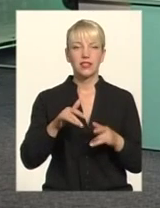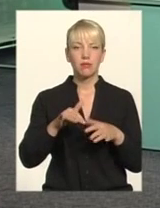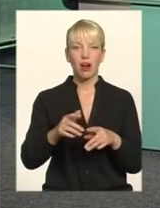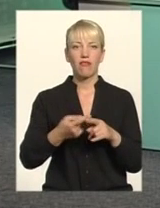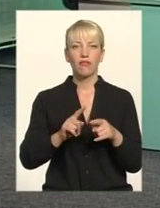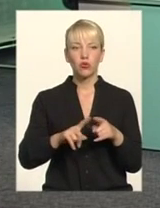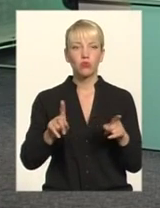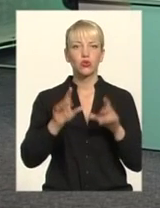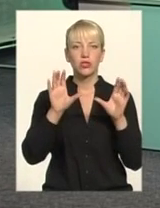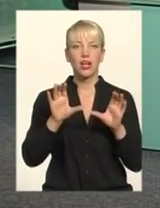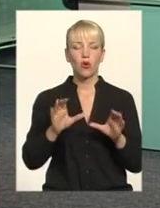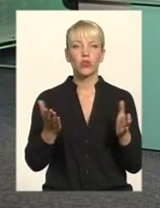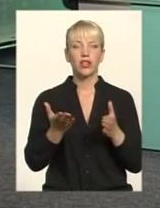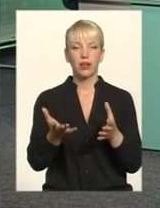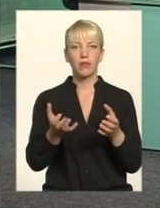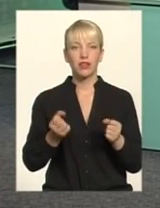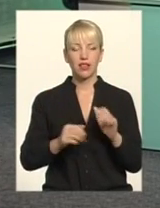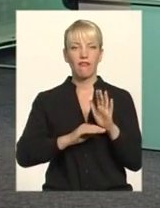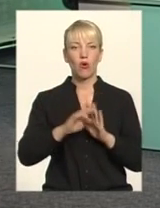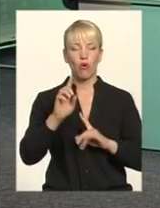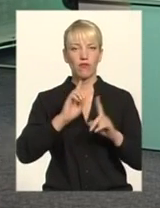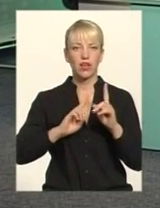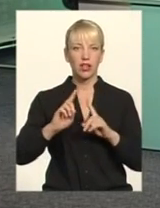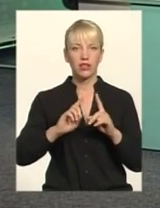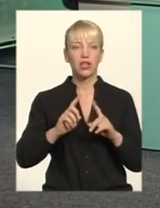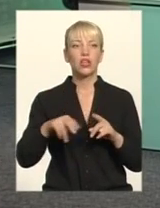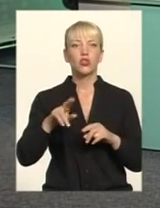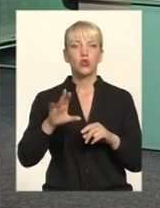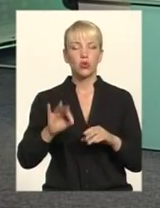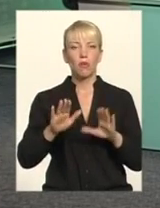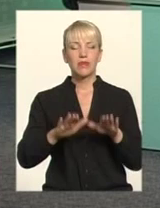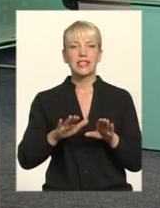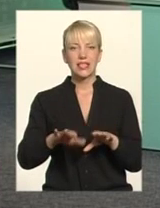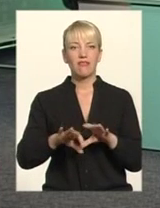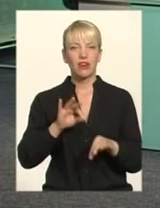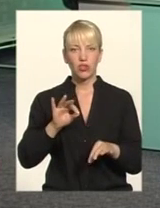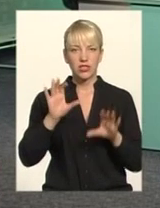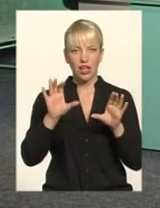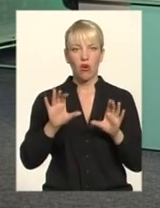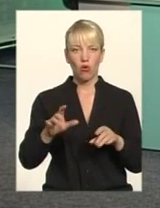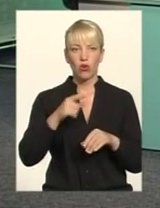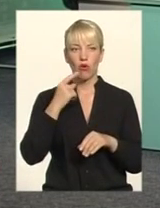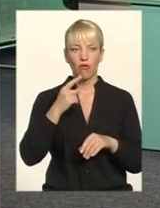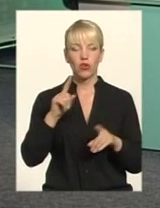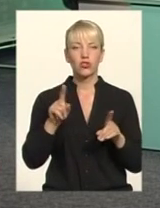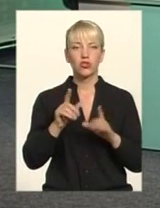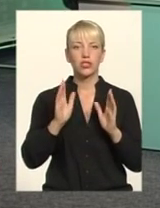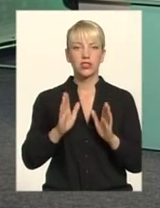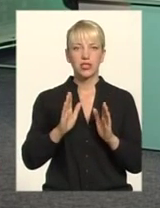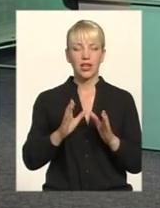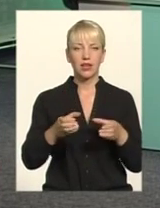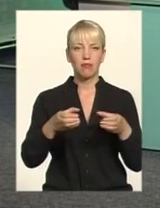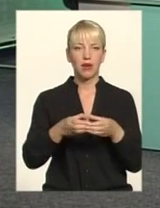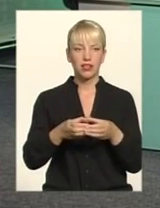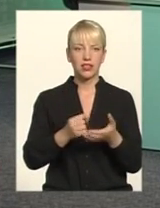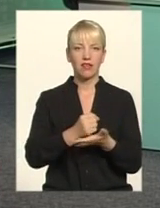закон, який прийняла Верховна Рада щодо, зокрема, місцевих виборів Закон говорить, що тільки партії висувають